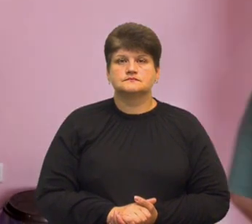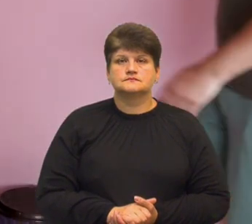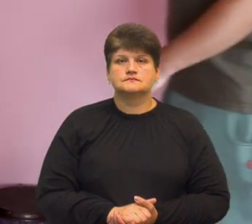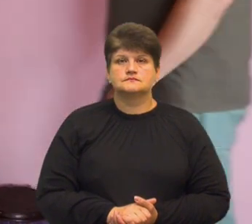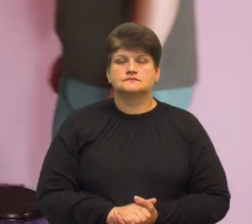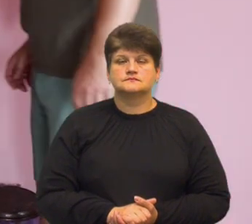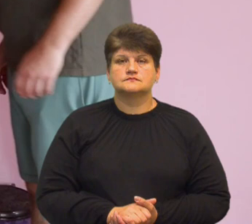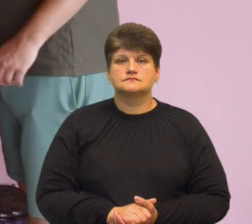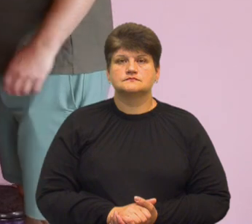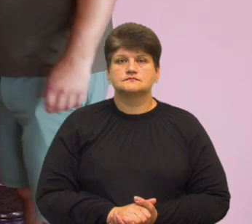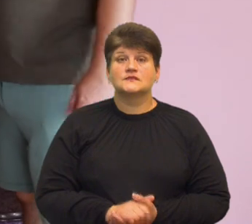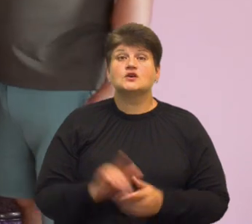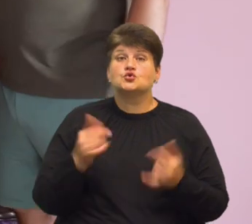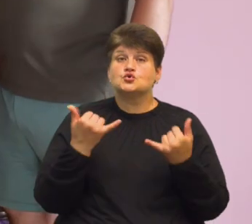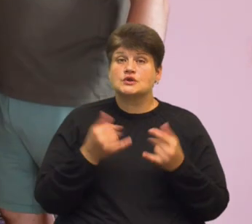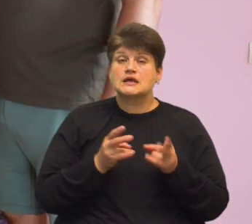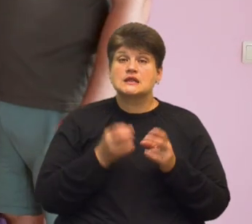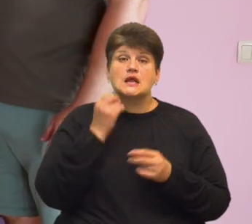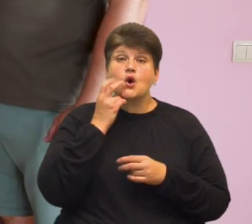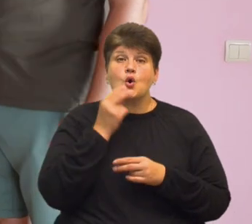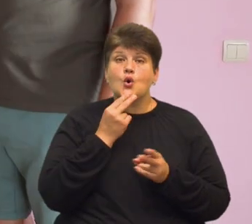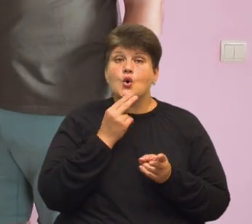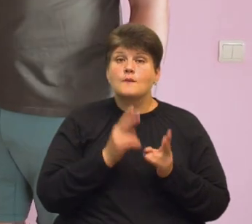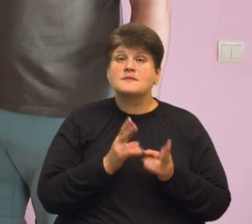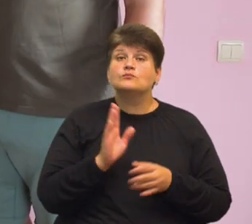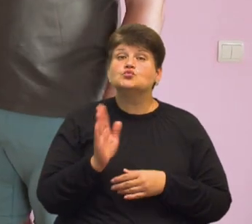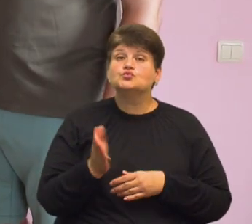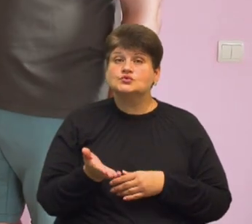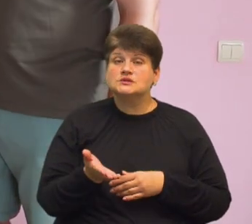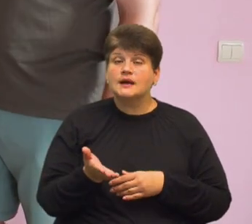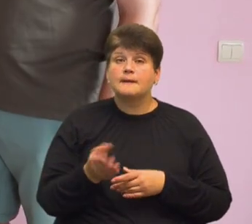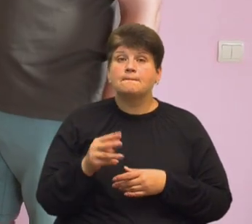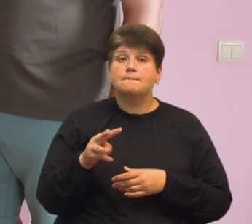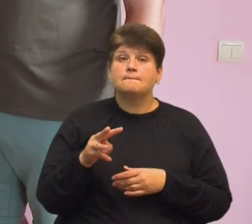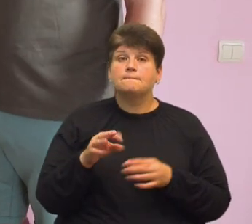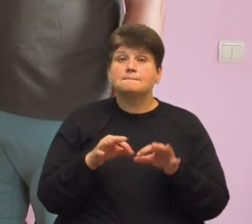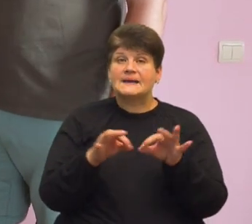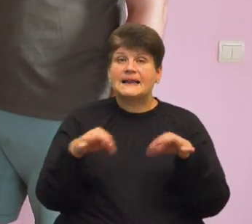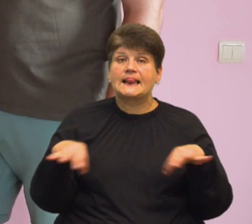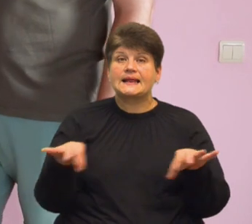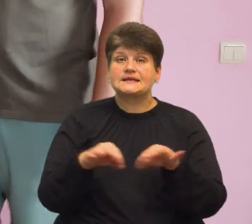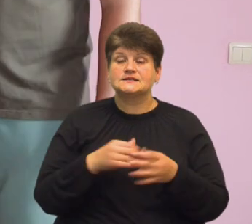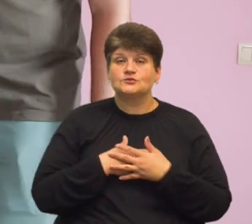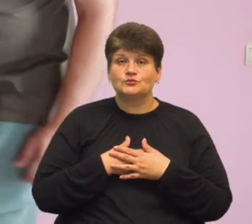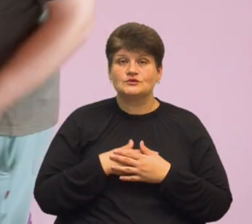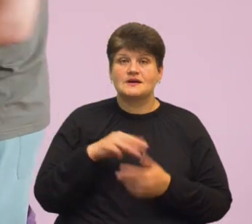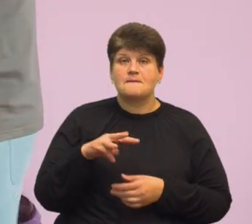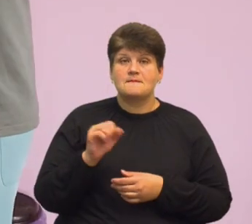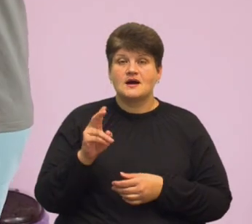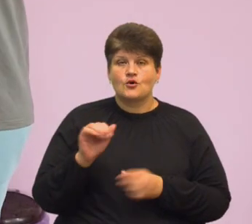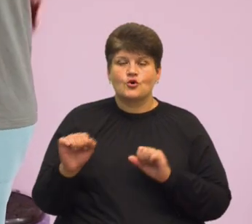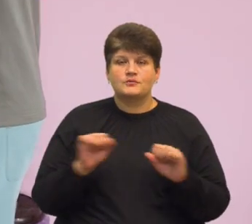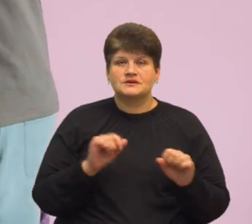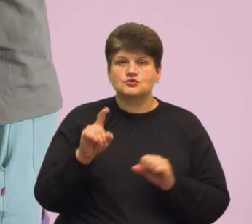Що, мам, у на обід сьогодні буде? Ну, а що ти найкращий любиш? Малинці. З чим? З мату. Командир батальйону 105-ї